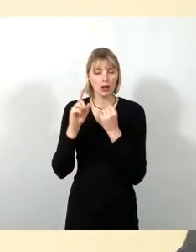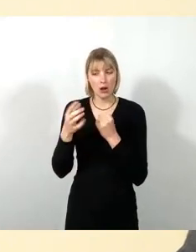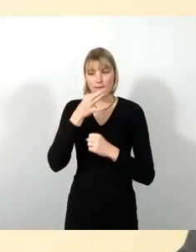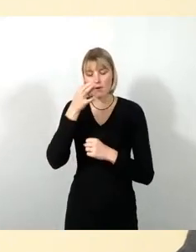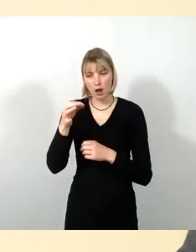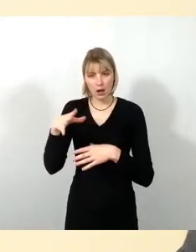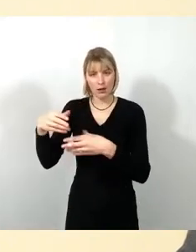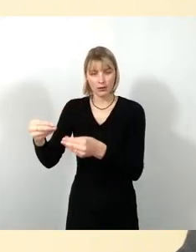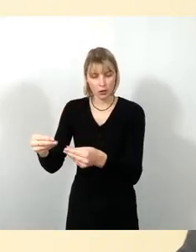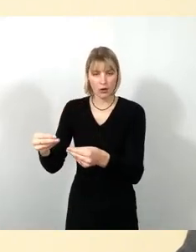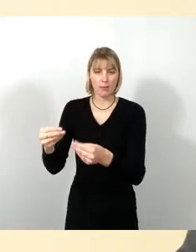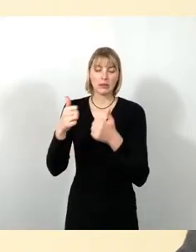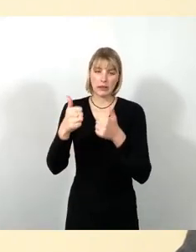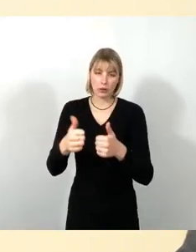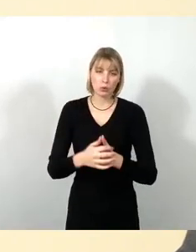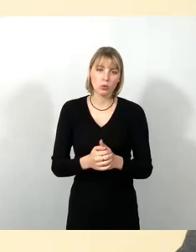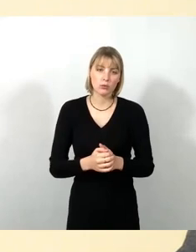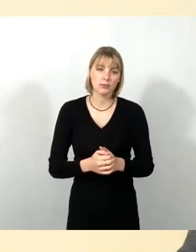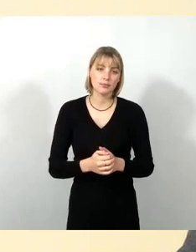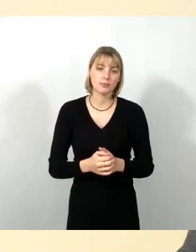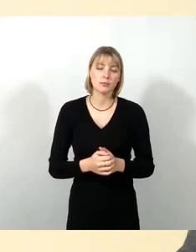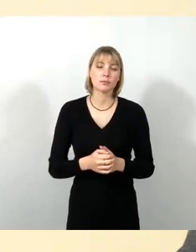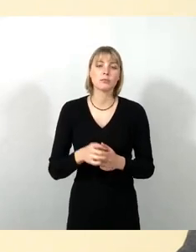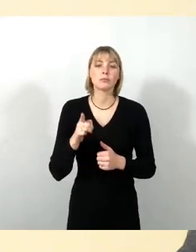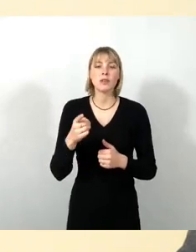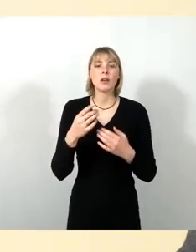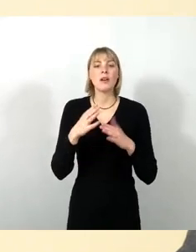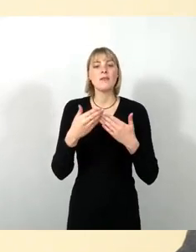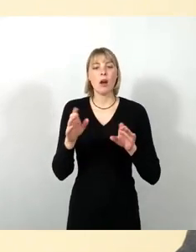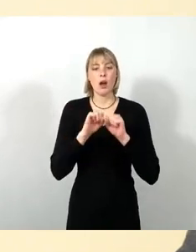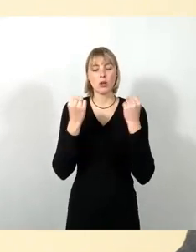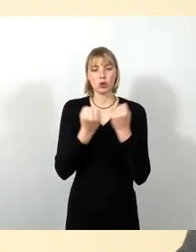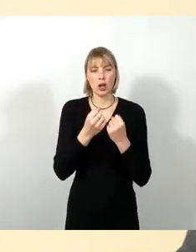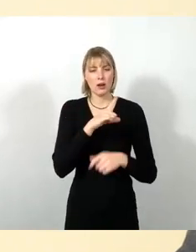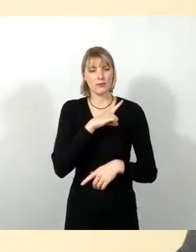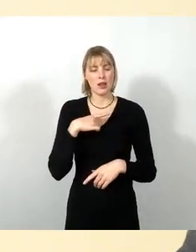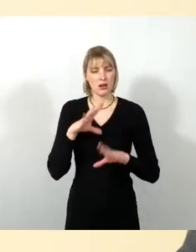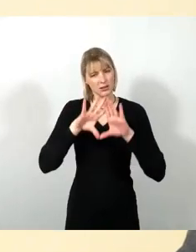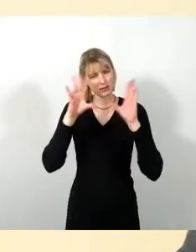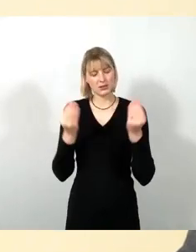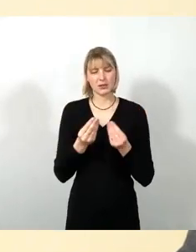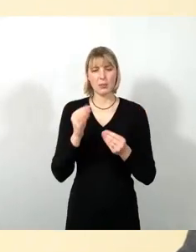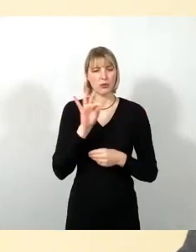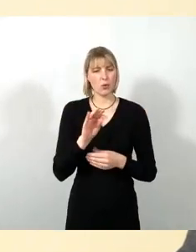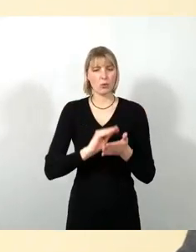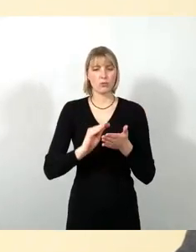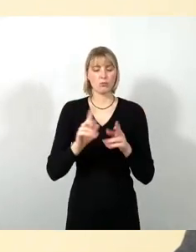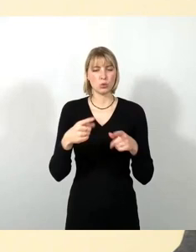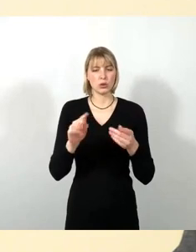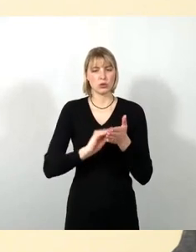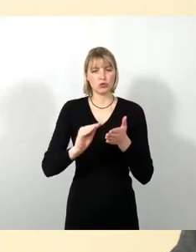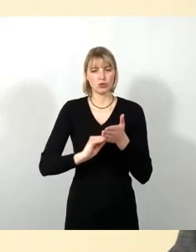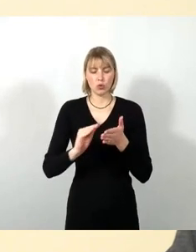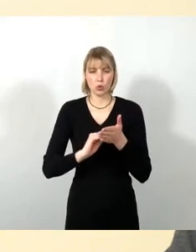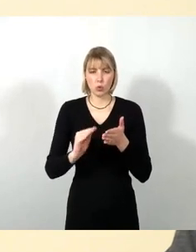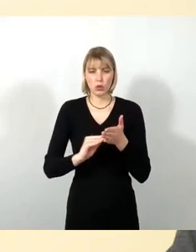der Freistaat insgesamt für die Musikschulen in den Kulturräumen, in den Kommunen auch dort